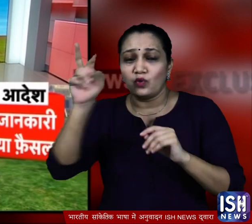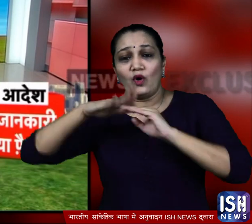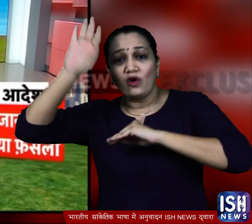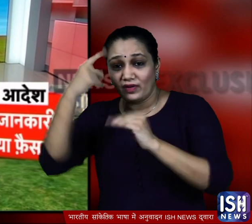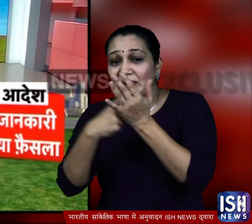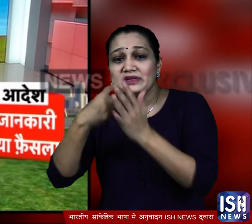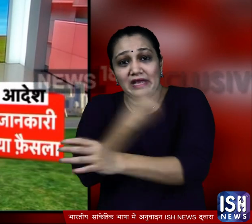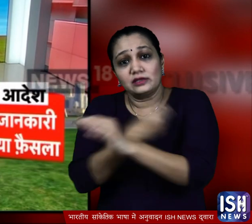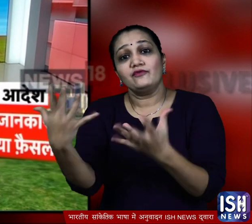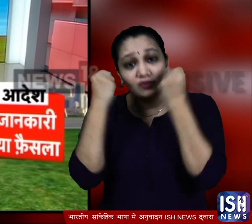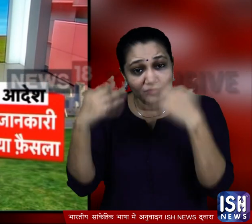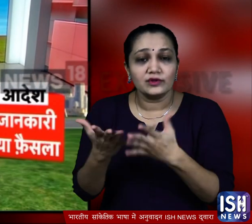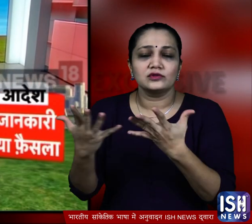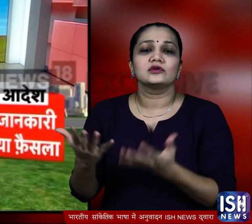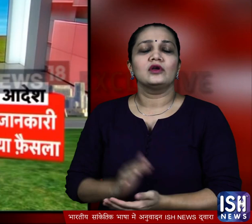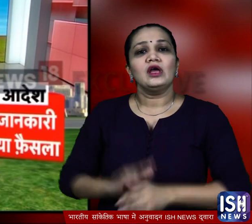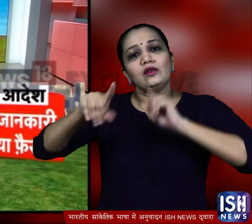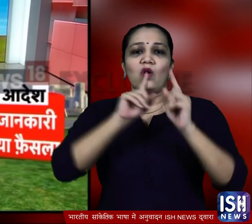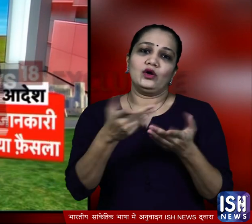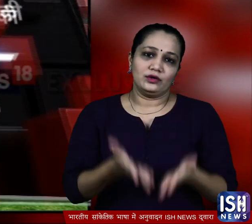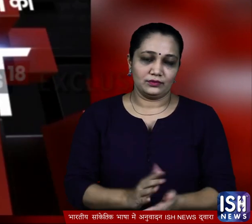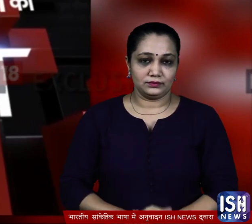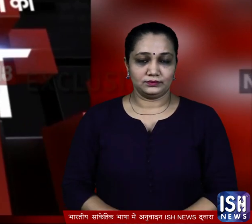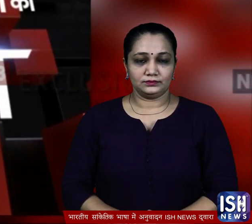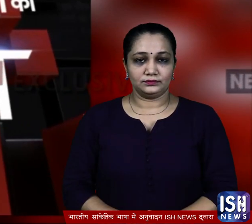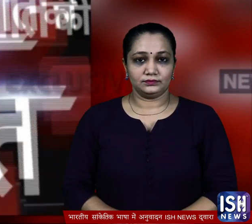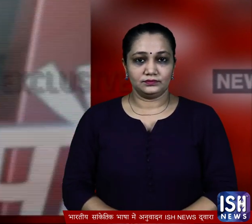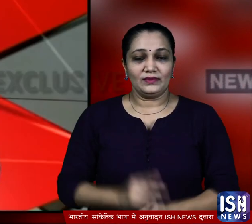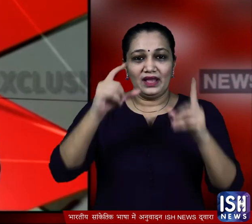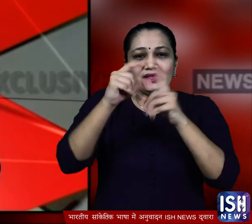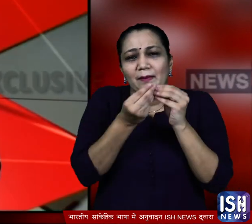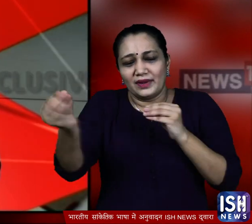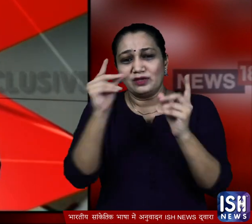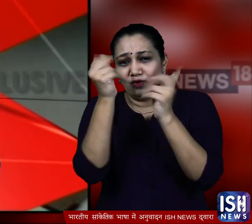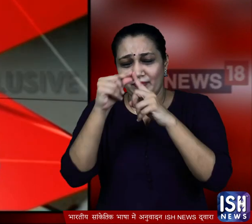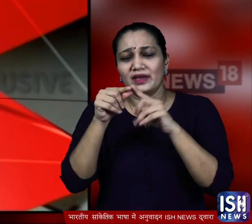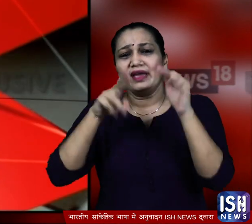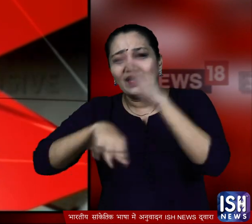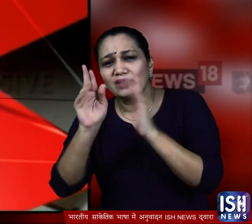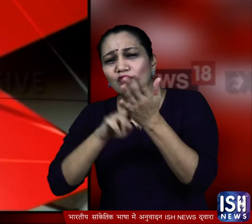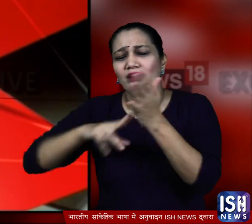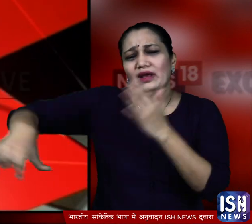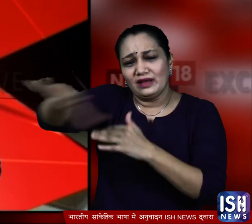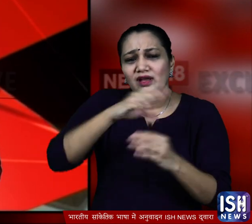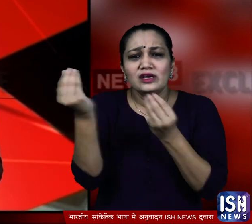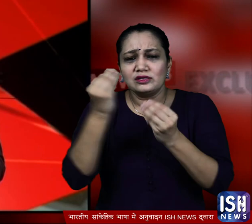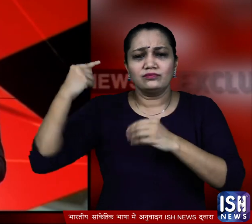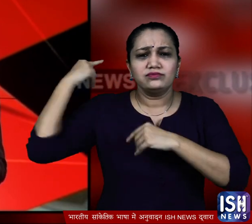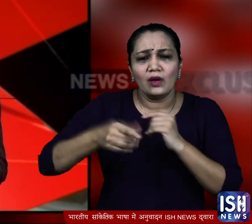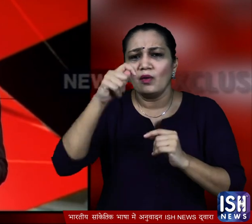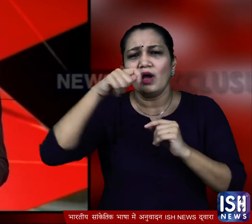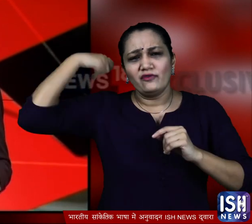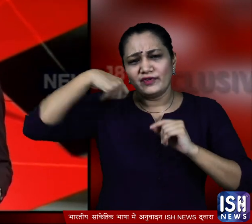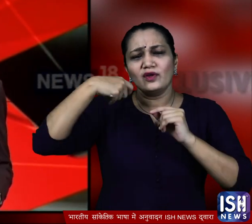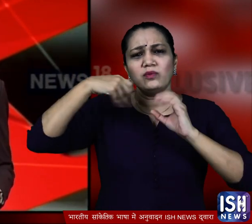से ज़्यादा रेम डिसेविर इंजेक्शन बरामत किये हैं जिसके बाद ये आदेश दिया लिया दिल्ली के पास उत्तरप्रदेश के नौईडा में कुछ दिनों से